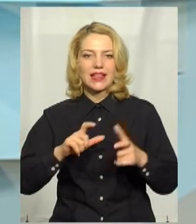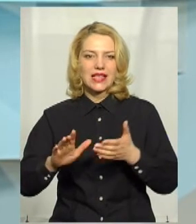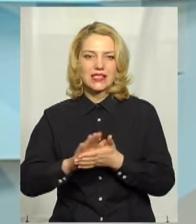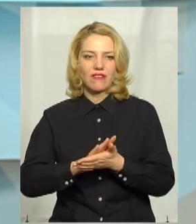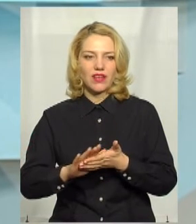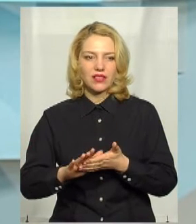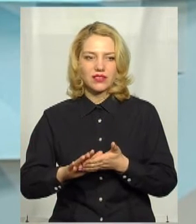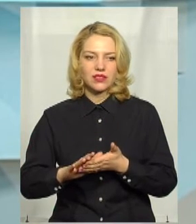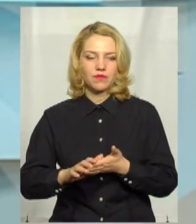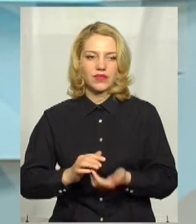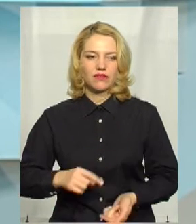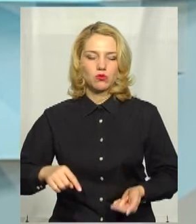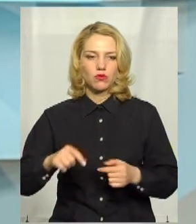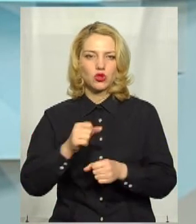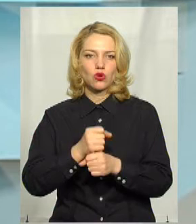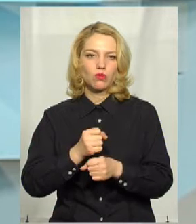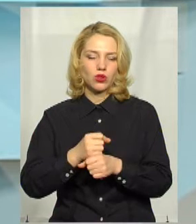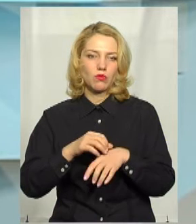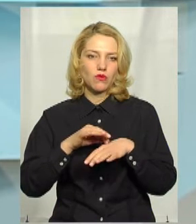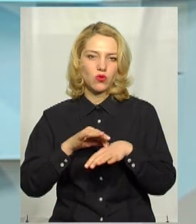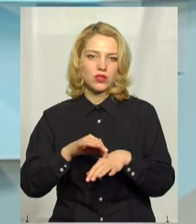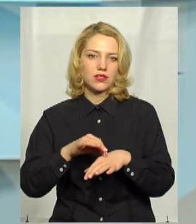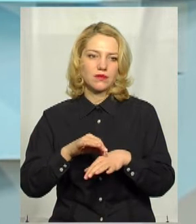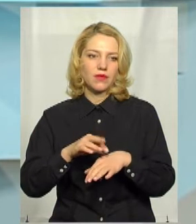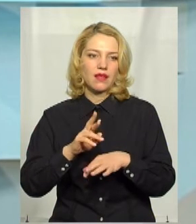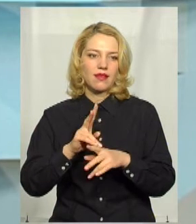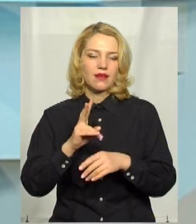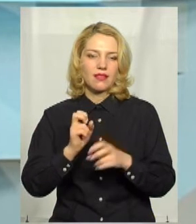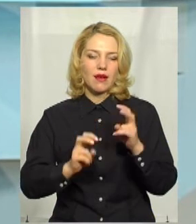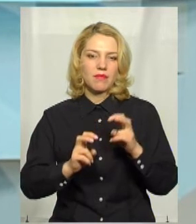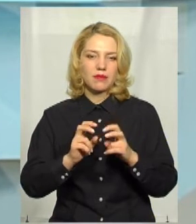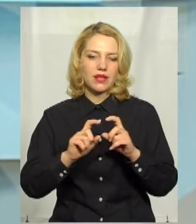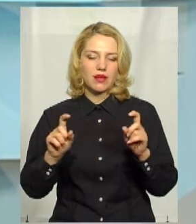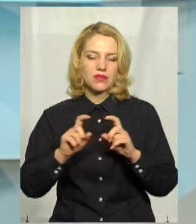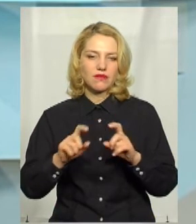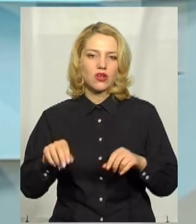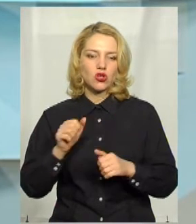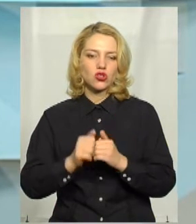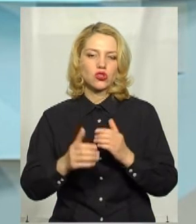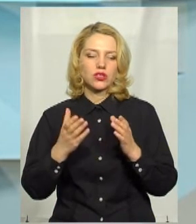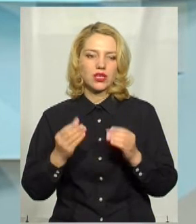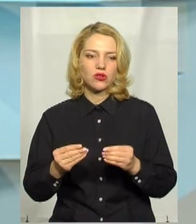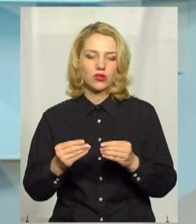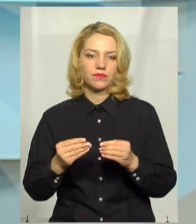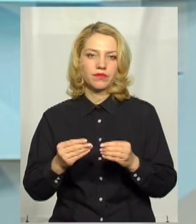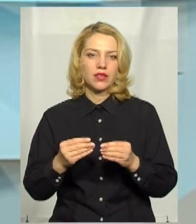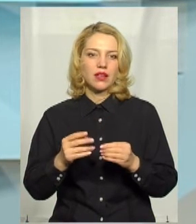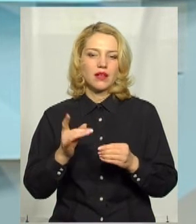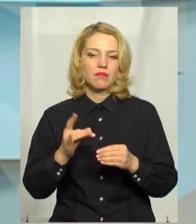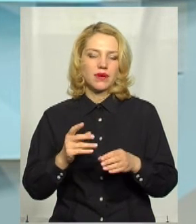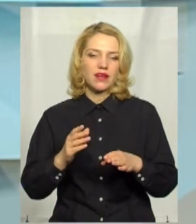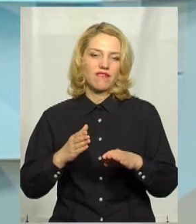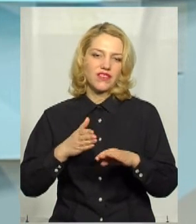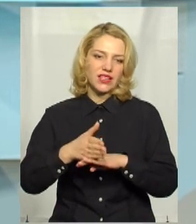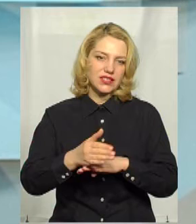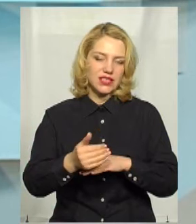І, відповідно, робота проводиться як на підприємствах щоденно, це при виїзді